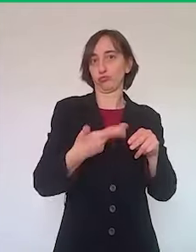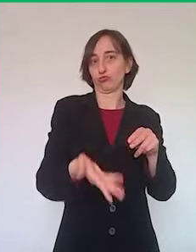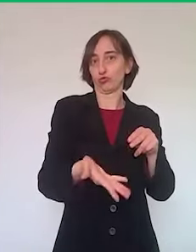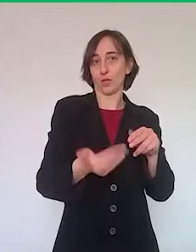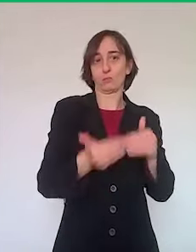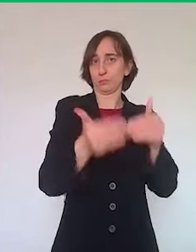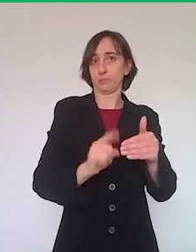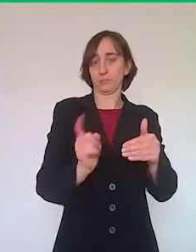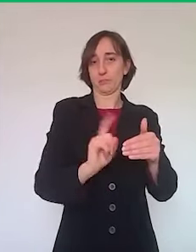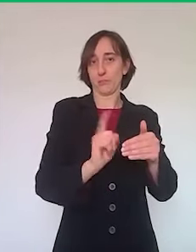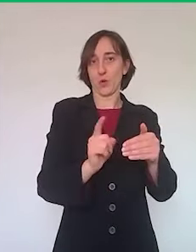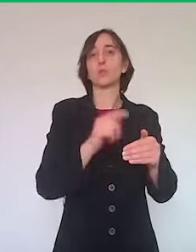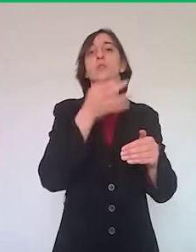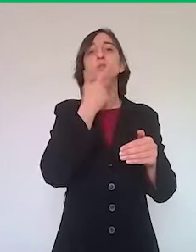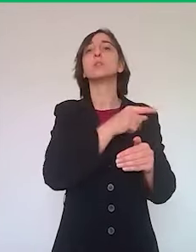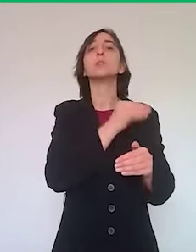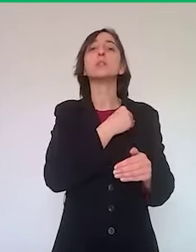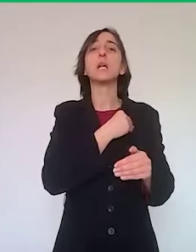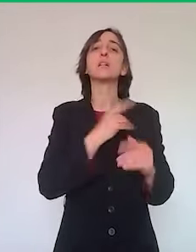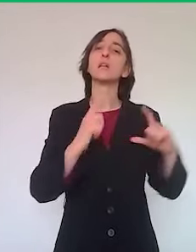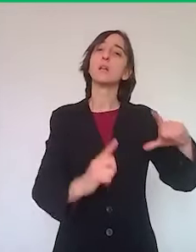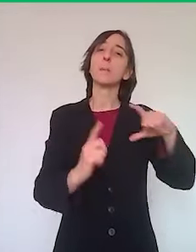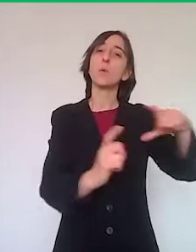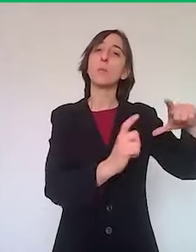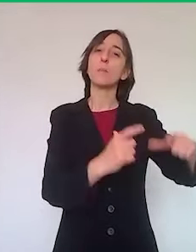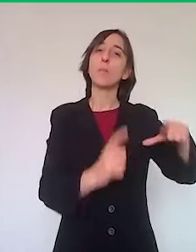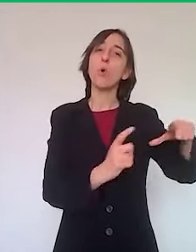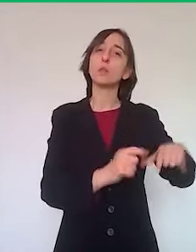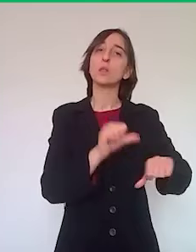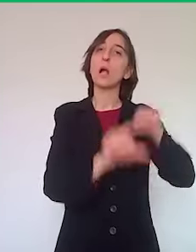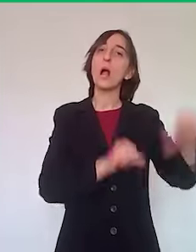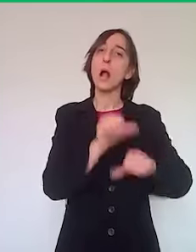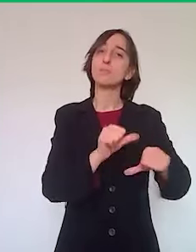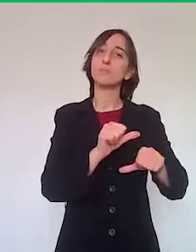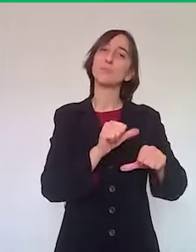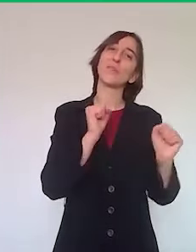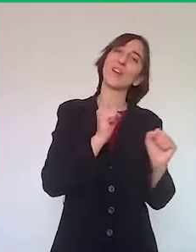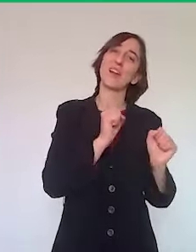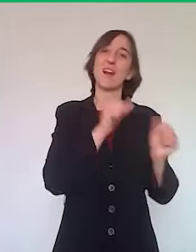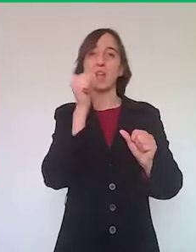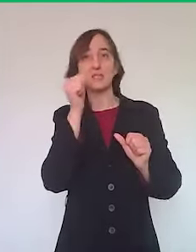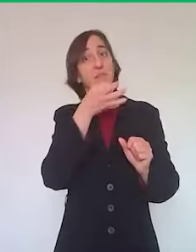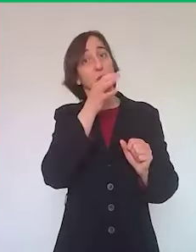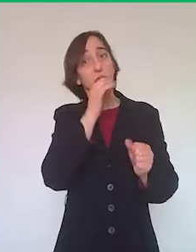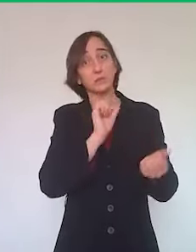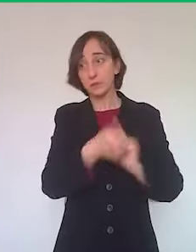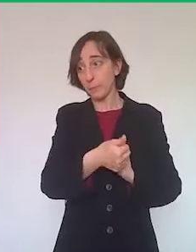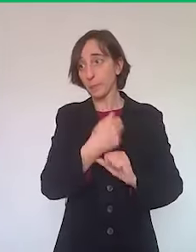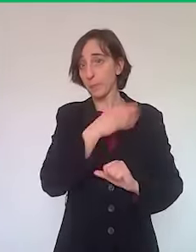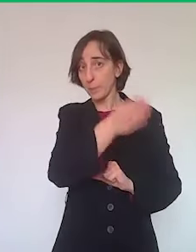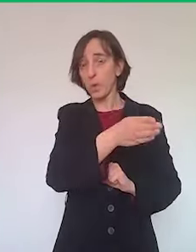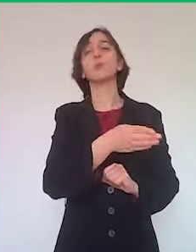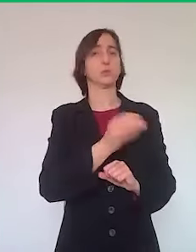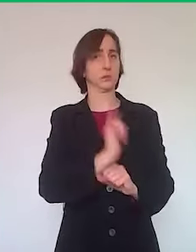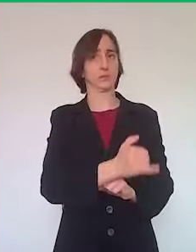invernali e mettere quelle estive. Rispondo di sì e lo faccio volentieri anche per dare un'informazione di servizio a tutti i